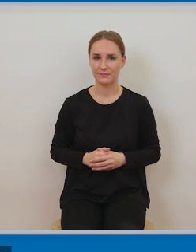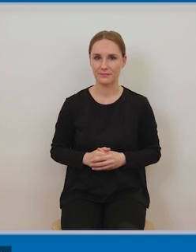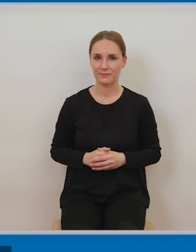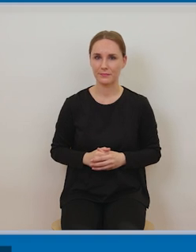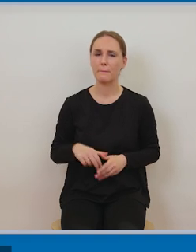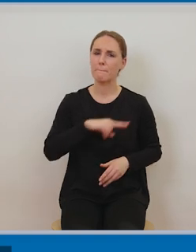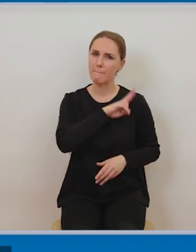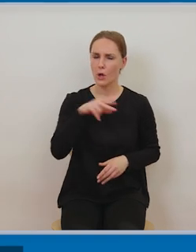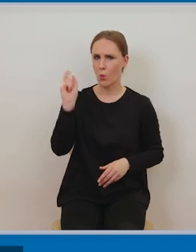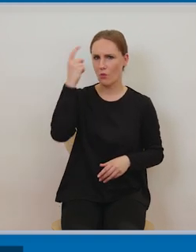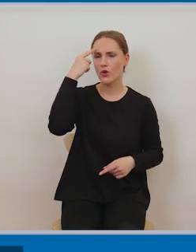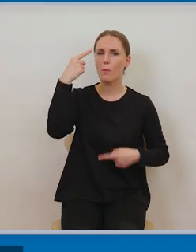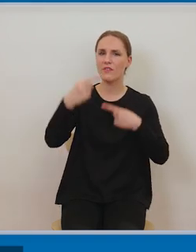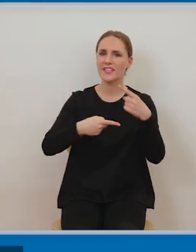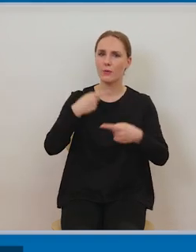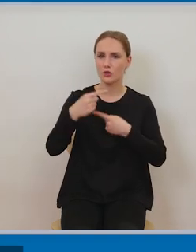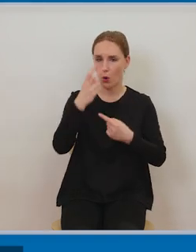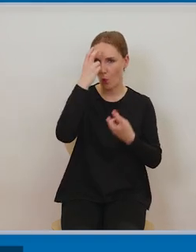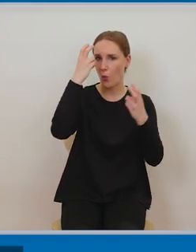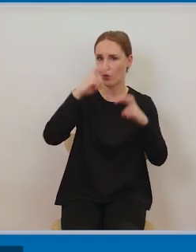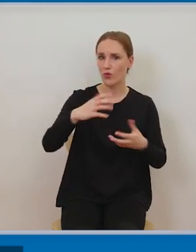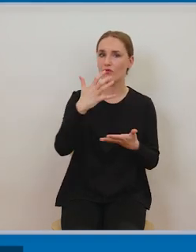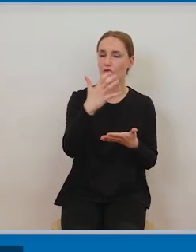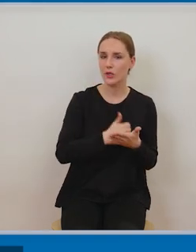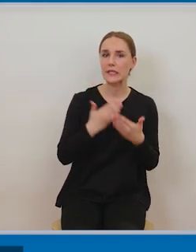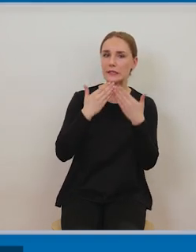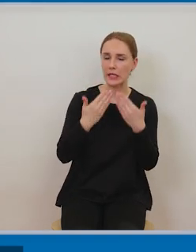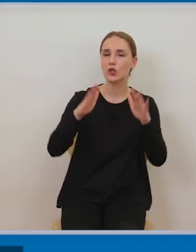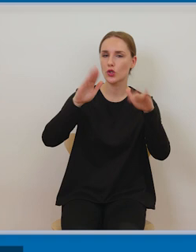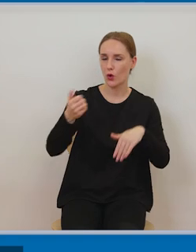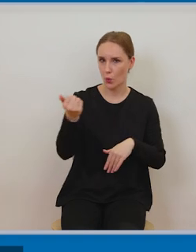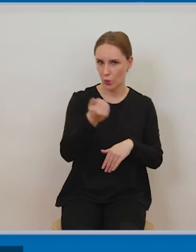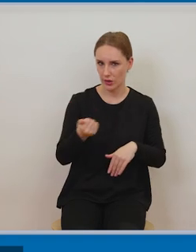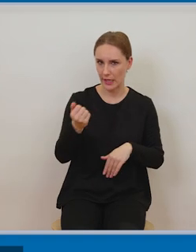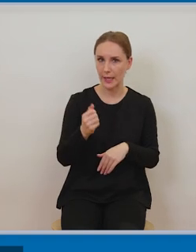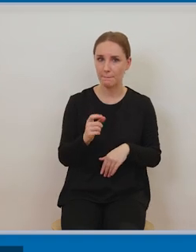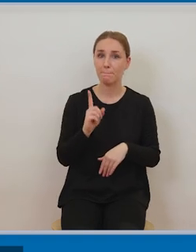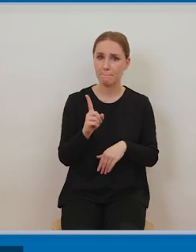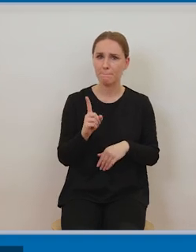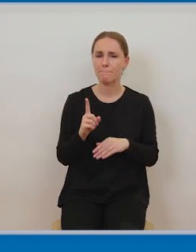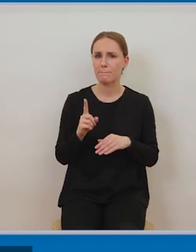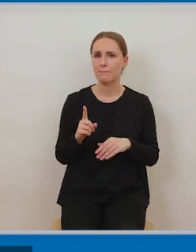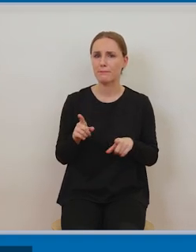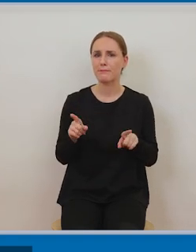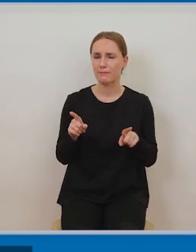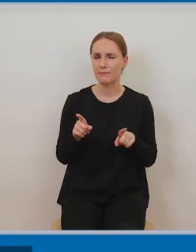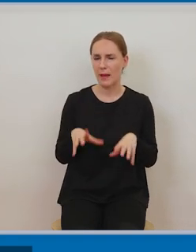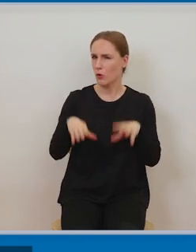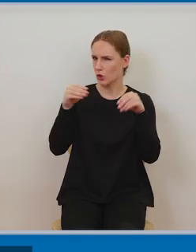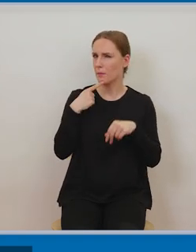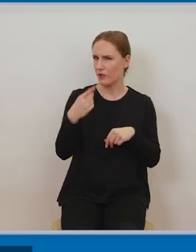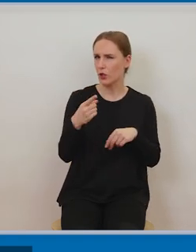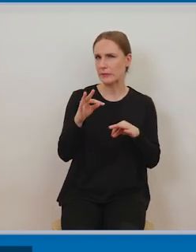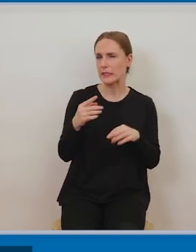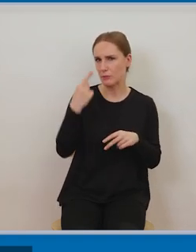fonogramy wideogramy artystyczne wykonania więc także na potrzeby materiałów dydaktycznych możemy wykorzystywać